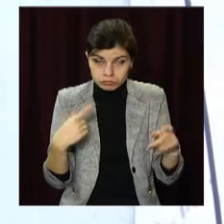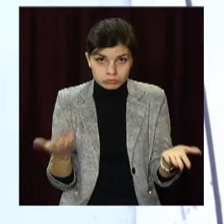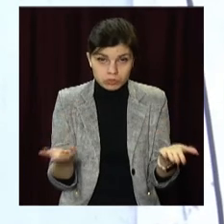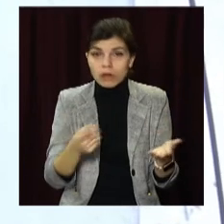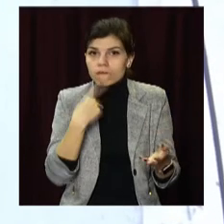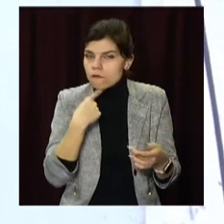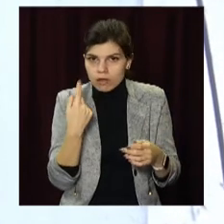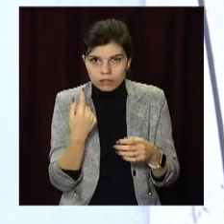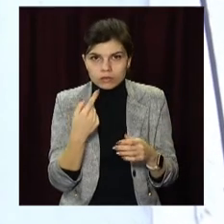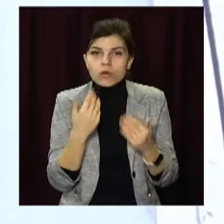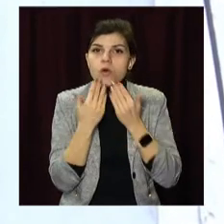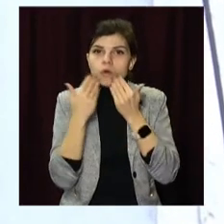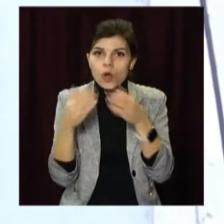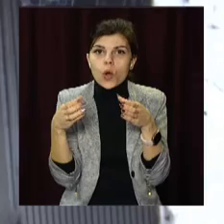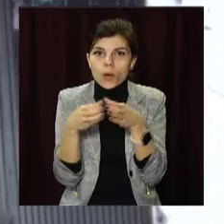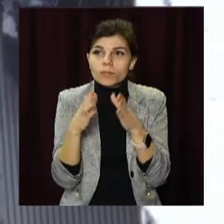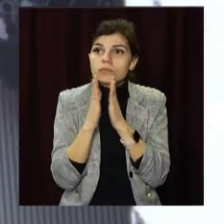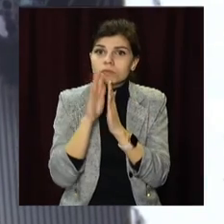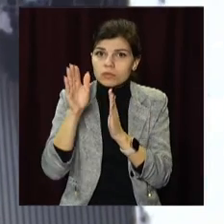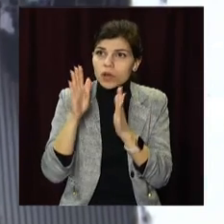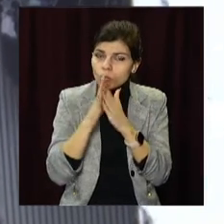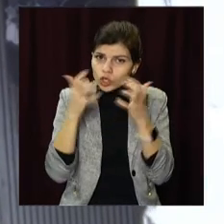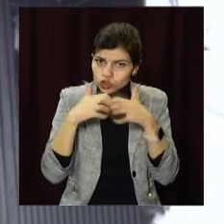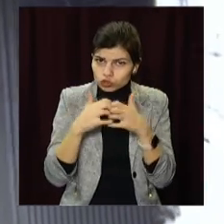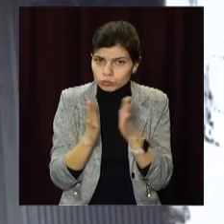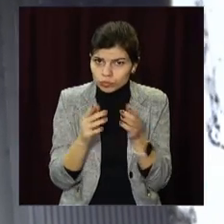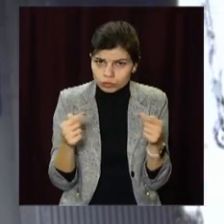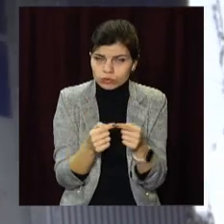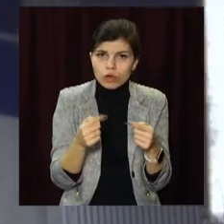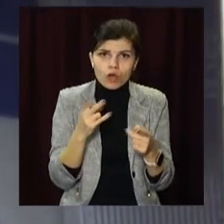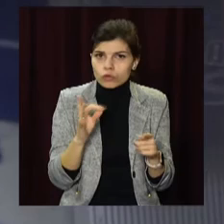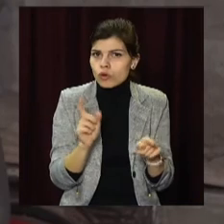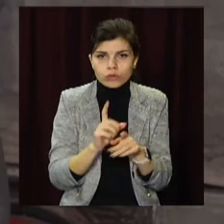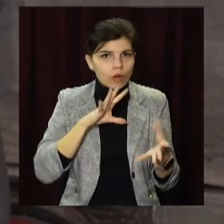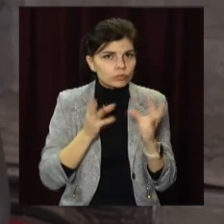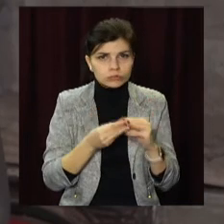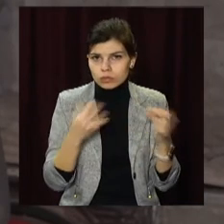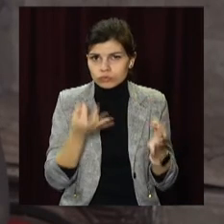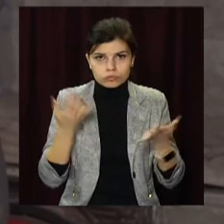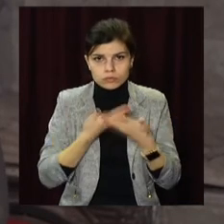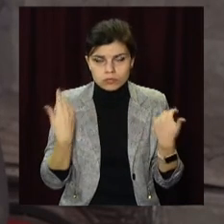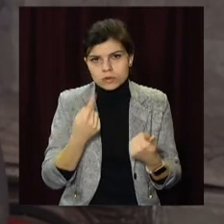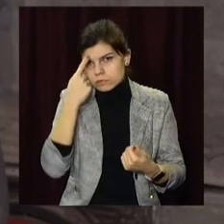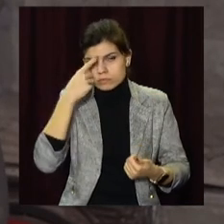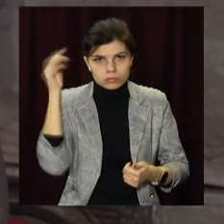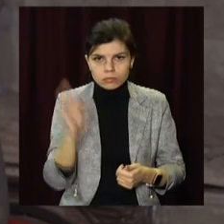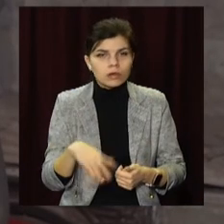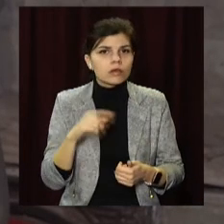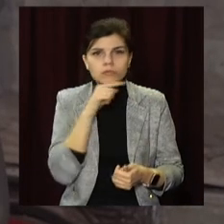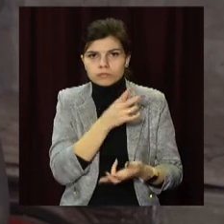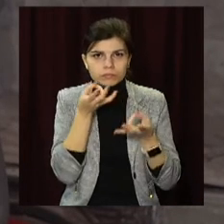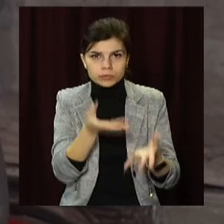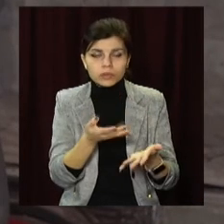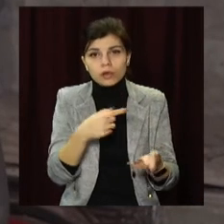проханням перерахувати платежі, однак жодного результату. Тому вирішив діяти кардинально. Переход у мене зайняв всього 4 дні.